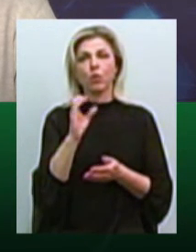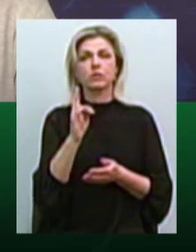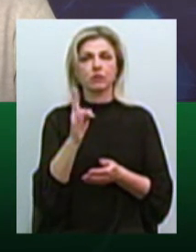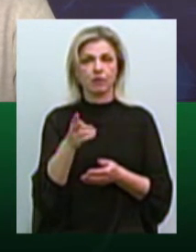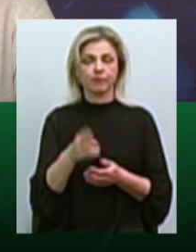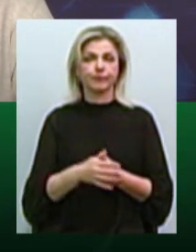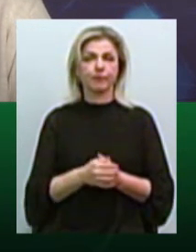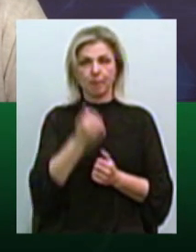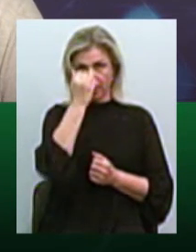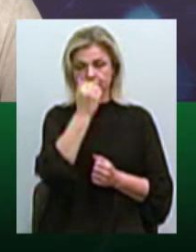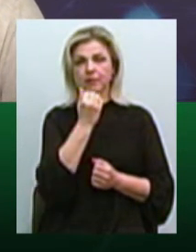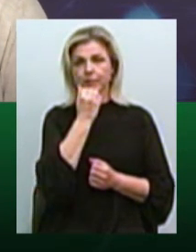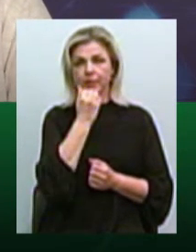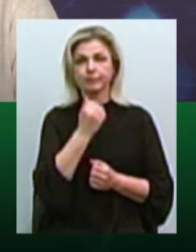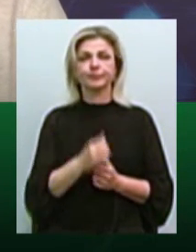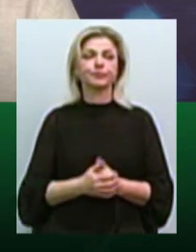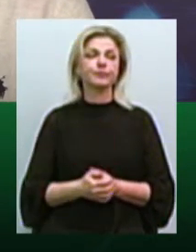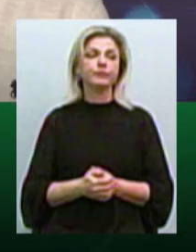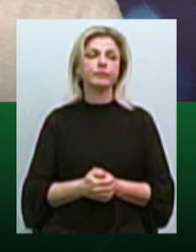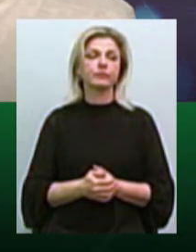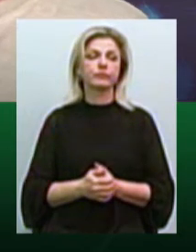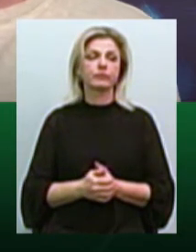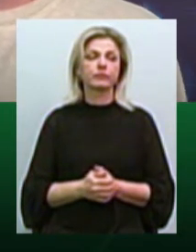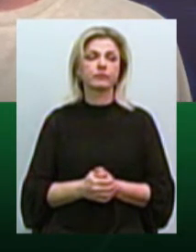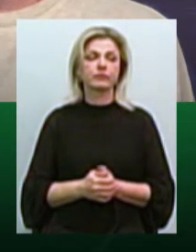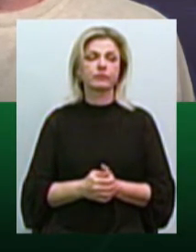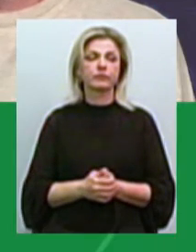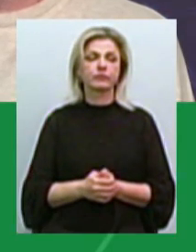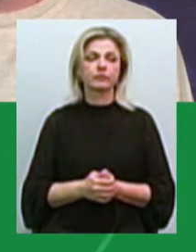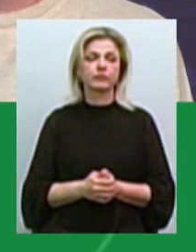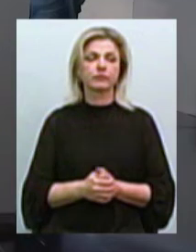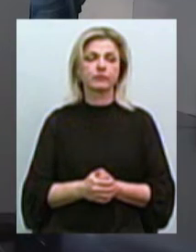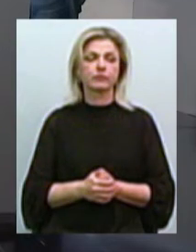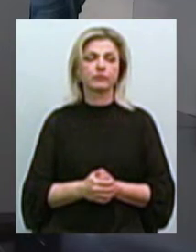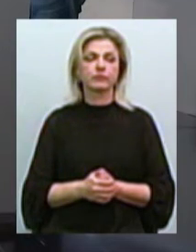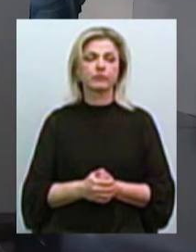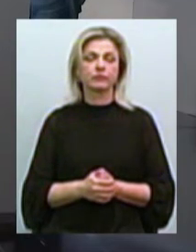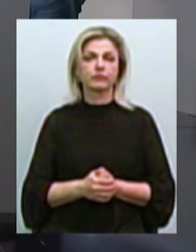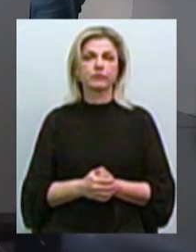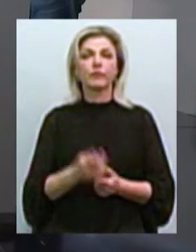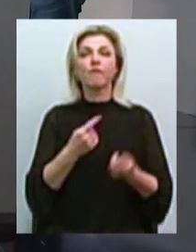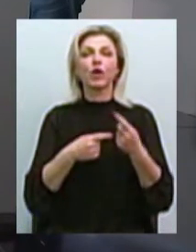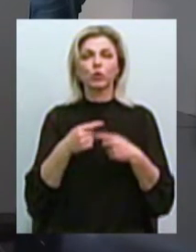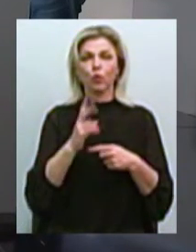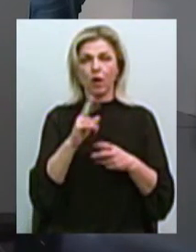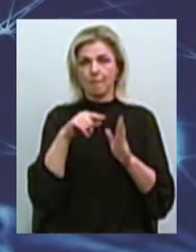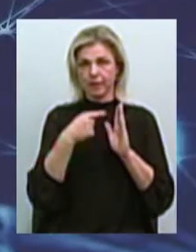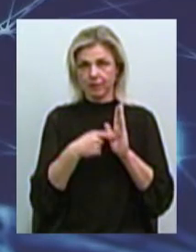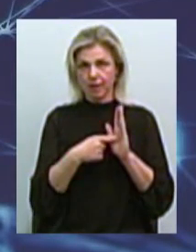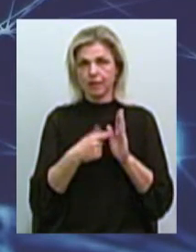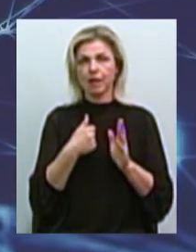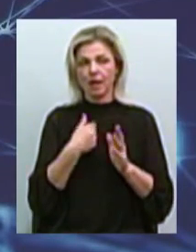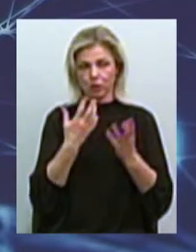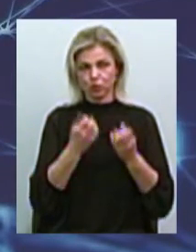вы можете почувствовать спокойно. Спасибо вам за дзвенок. повертаешься до своего питания. Давайте я еще раз его